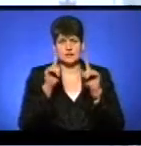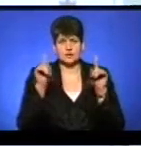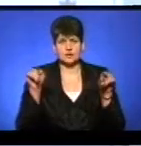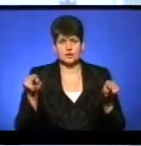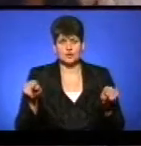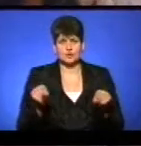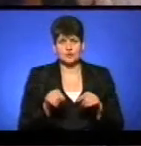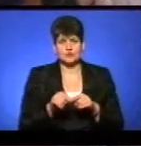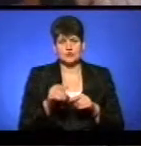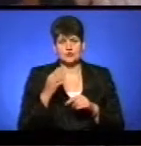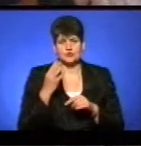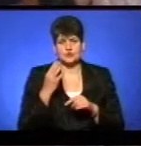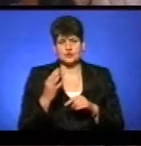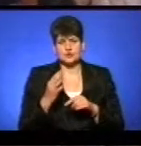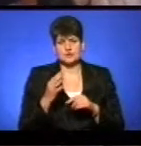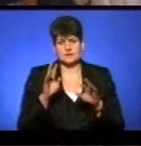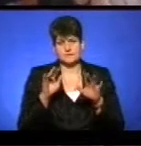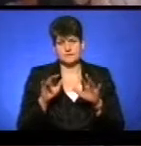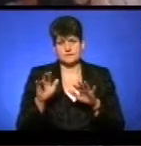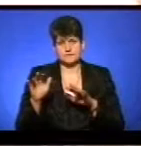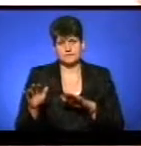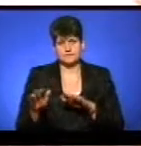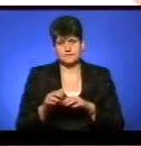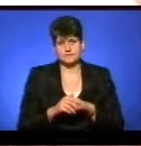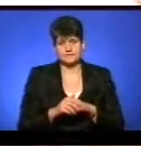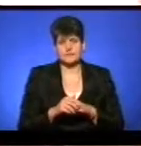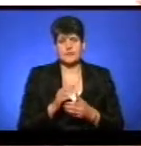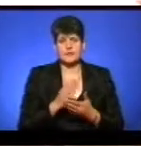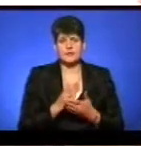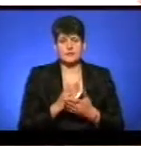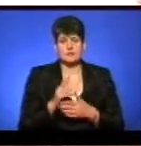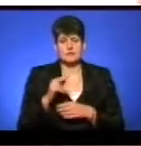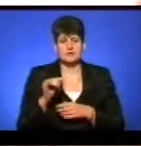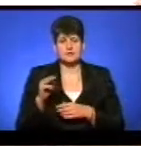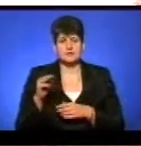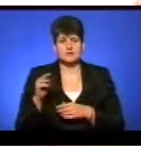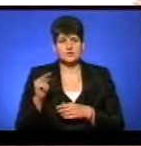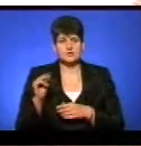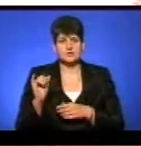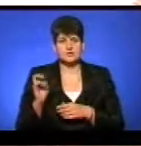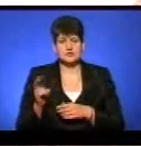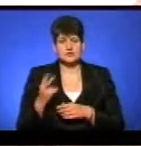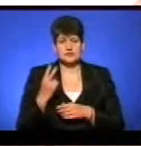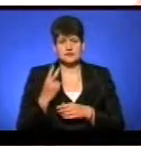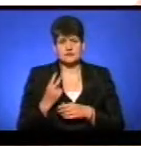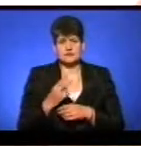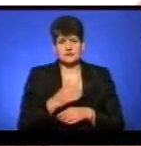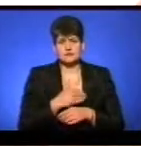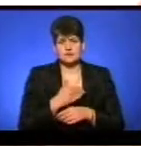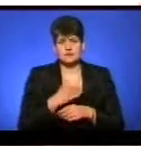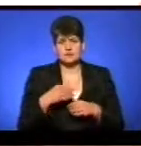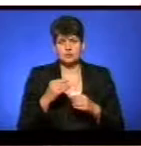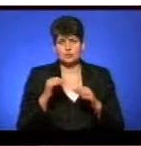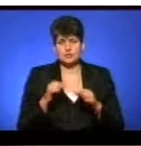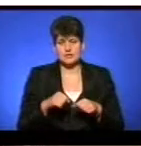чотири цифрові вимірювальні комп'ютерні комплекси. Маємо датчики, два датчики температури, вони дають